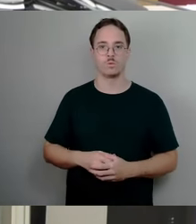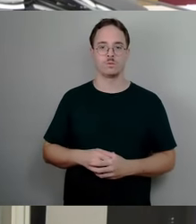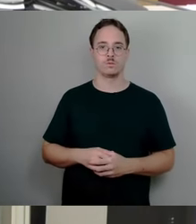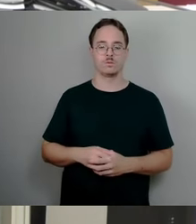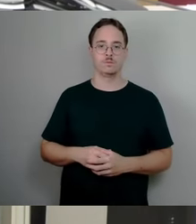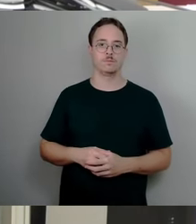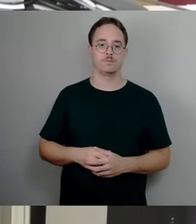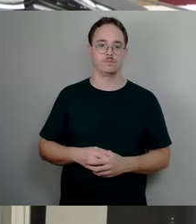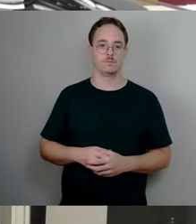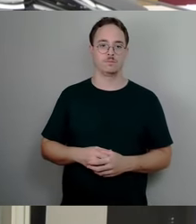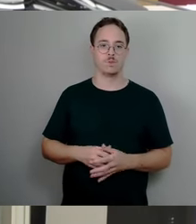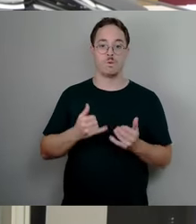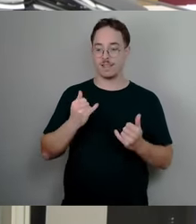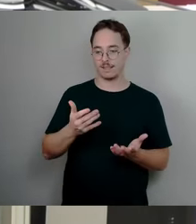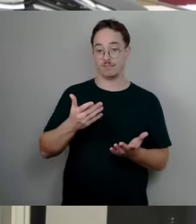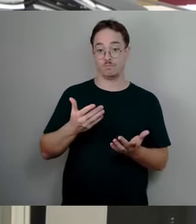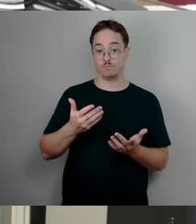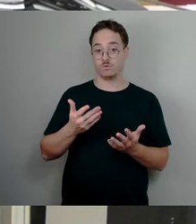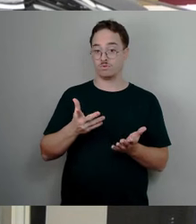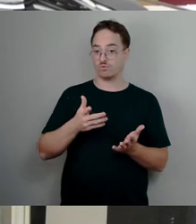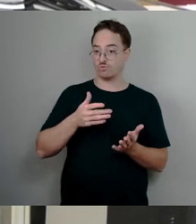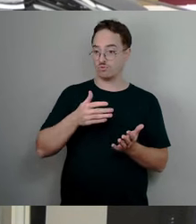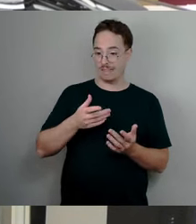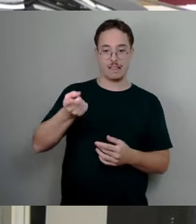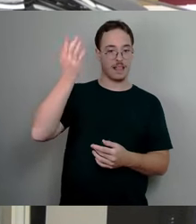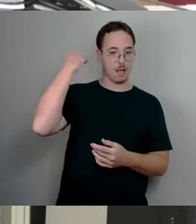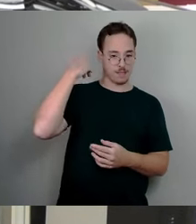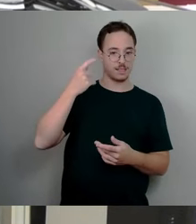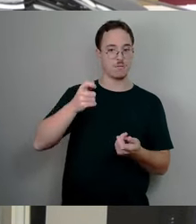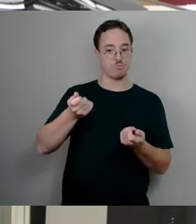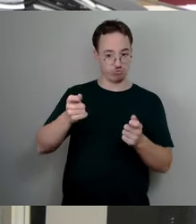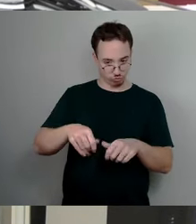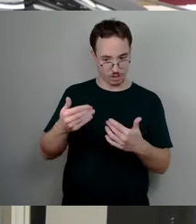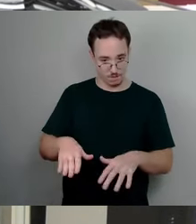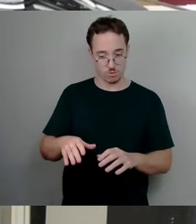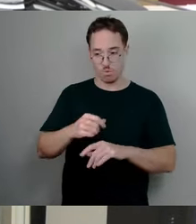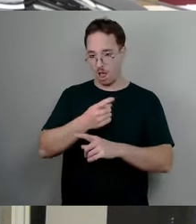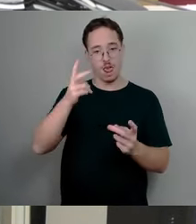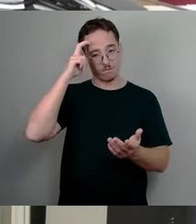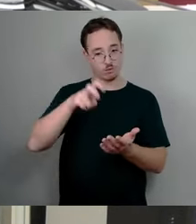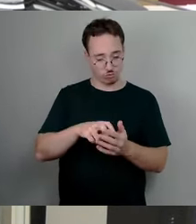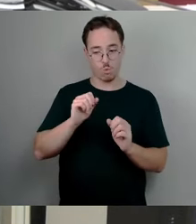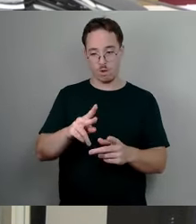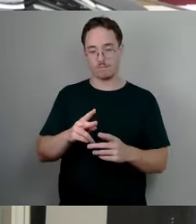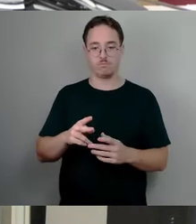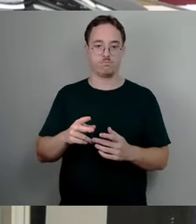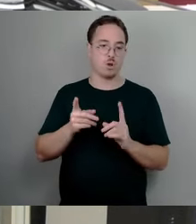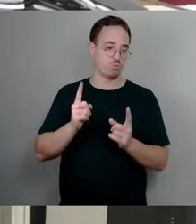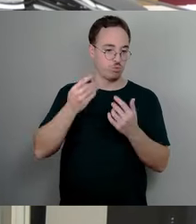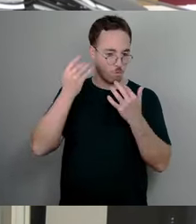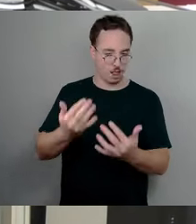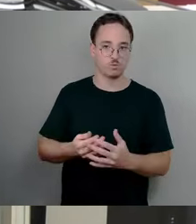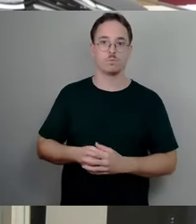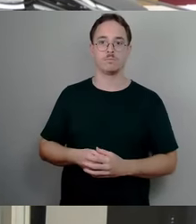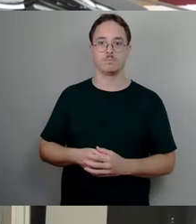Beschlusses sein. Und jetzt ist eben der Betrag 400 Prozent entstanden. Wir können mit diesem